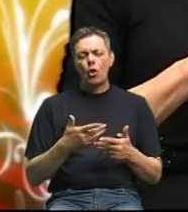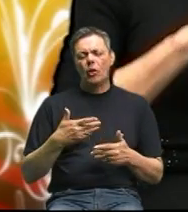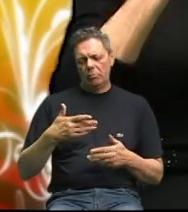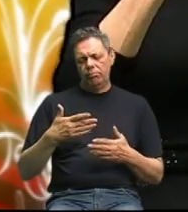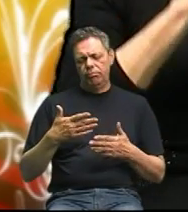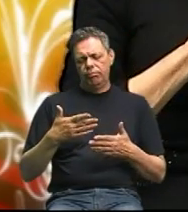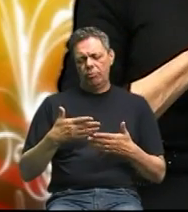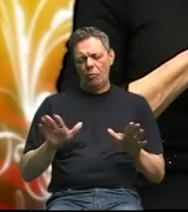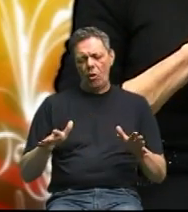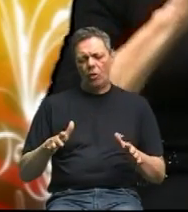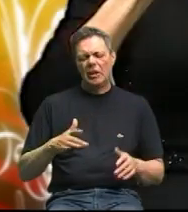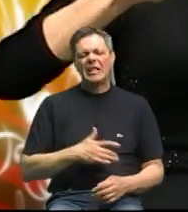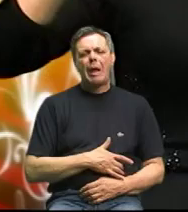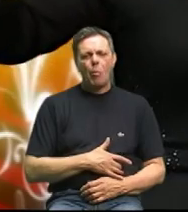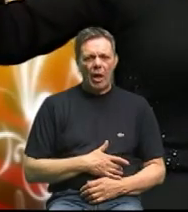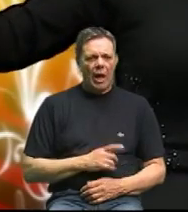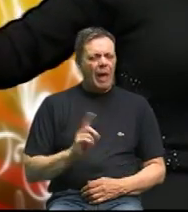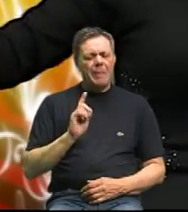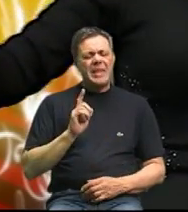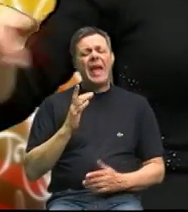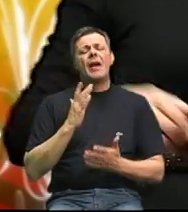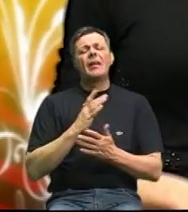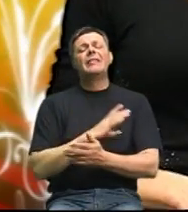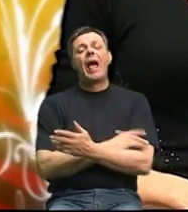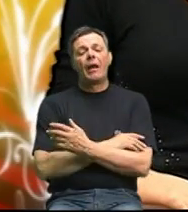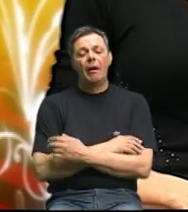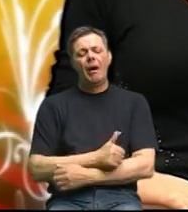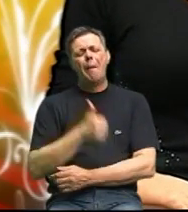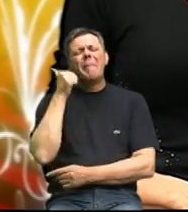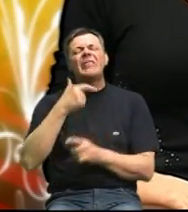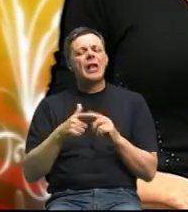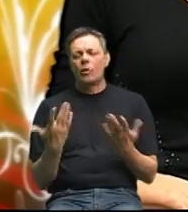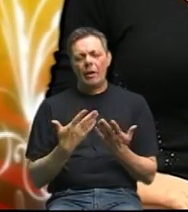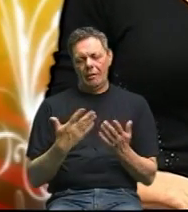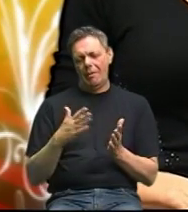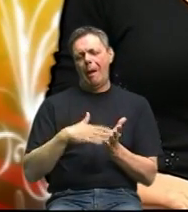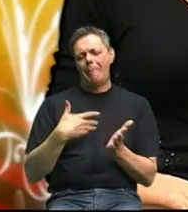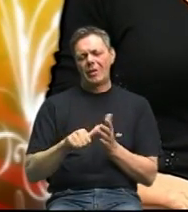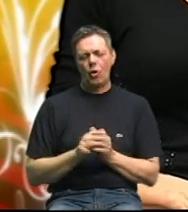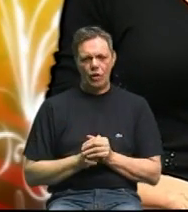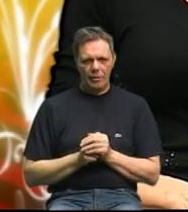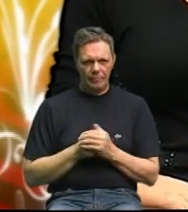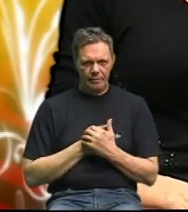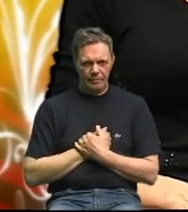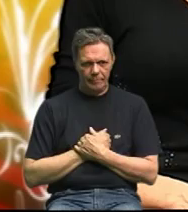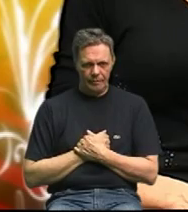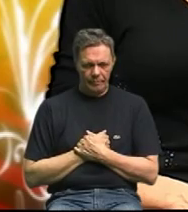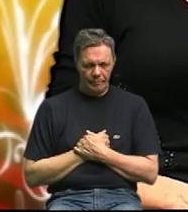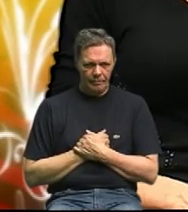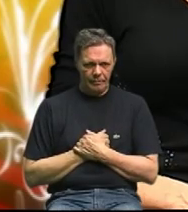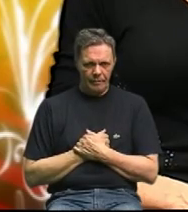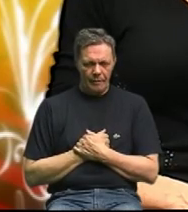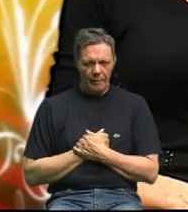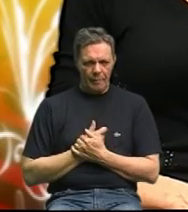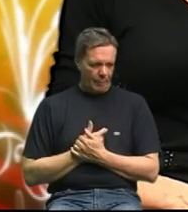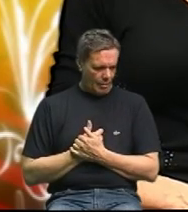nije visoki krvni tlak prvi razlog je vasnoća tako je to je točno zapravo ja meni se